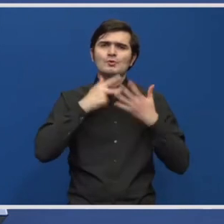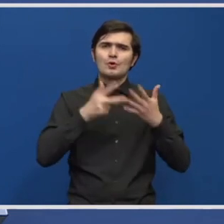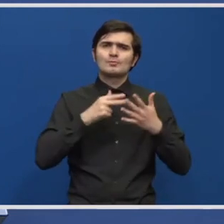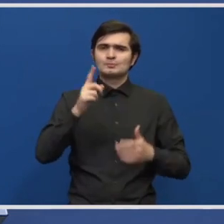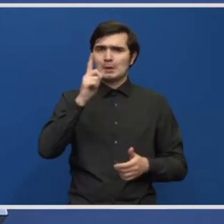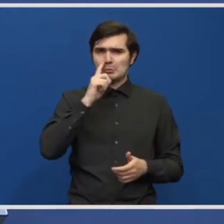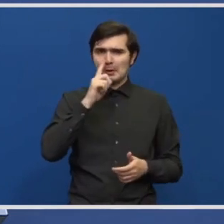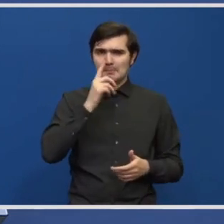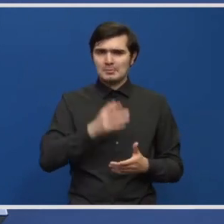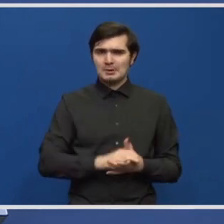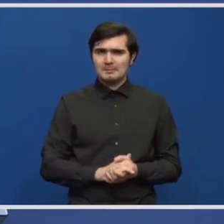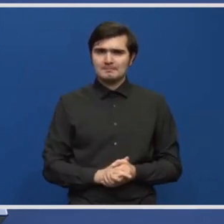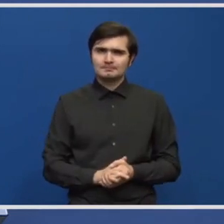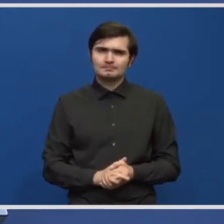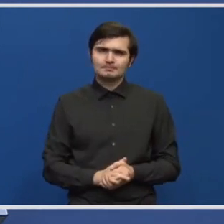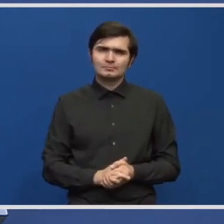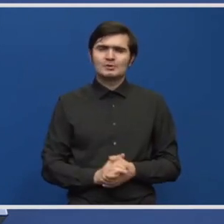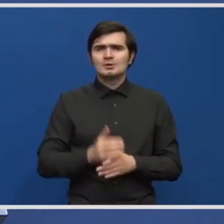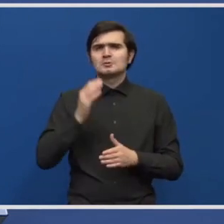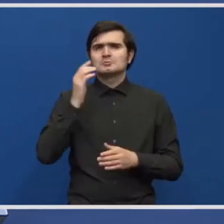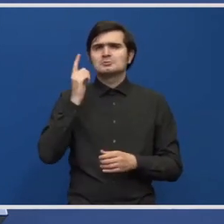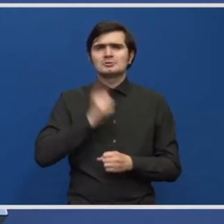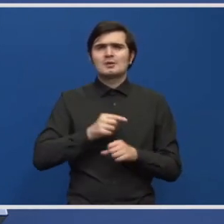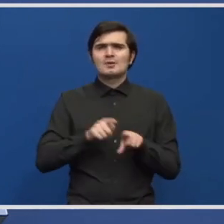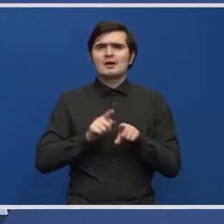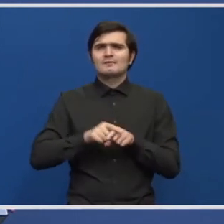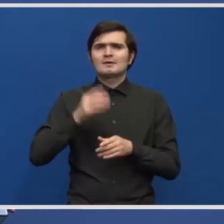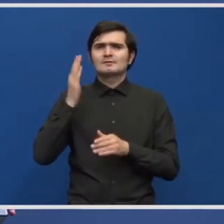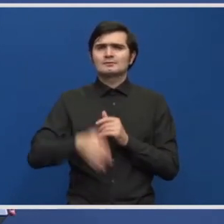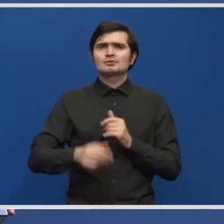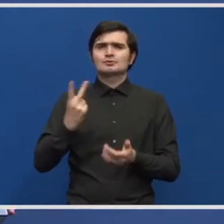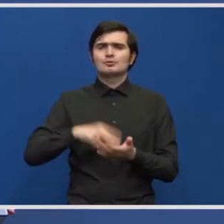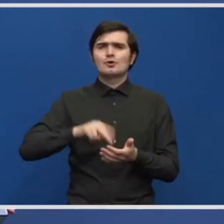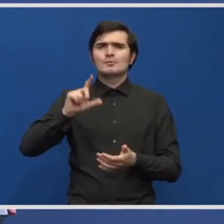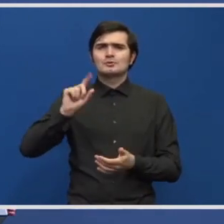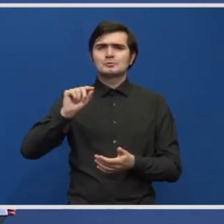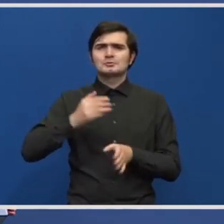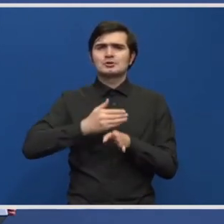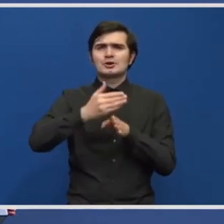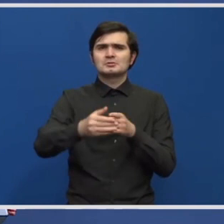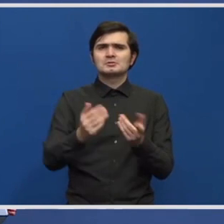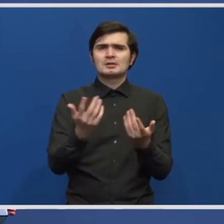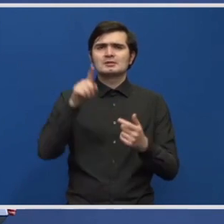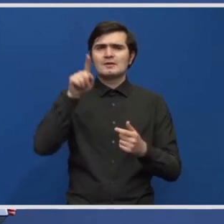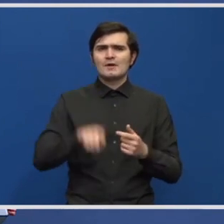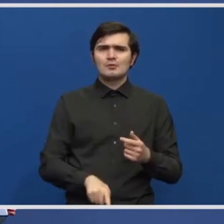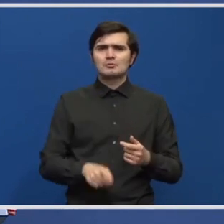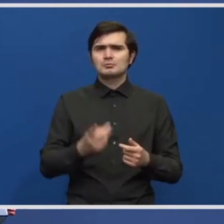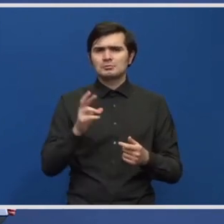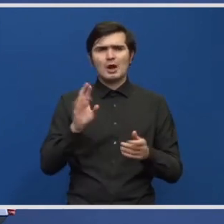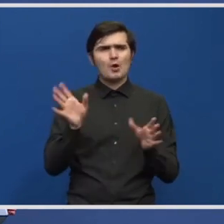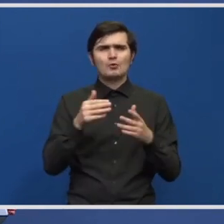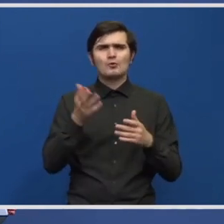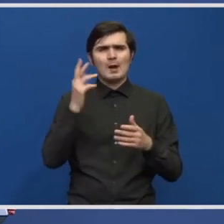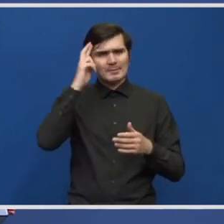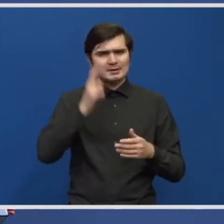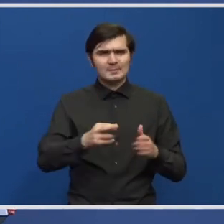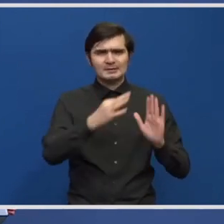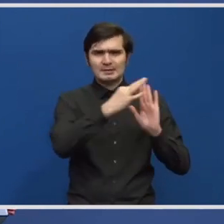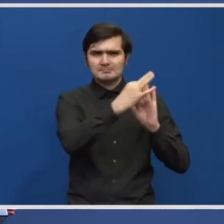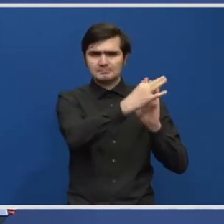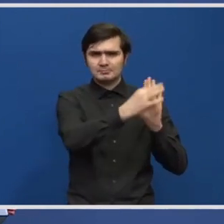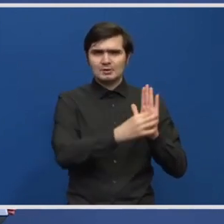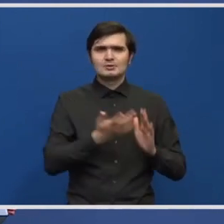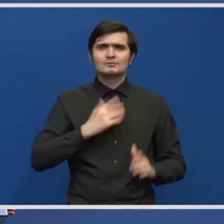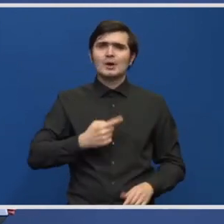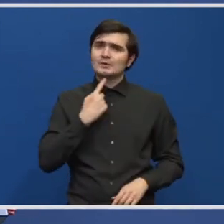ce trebuia la sfârșit de 2020 e o întârzire de câteva luni, dar în mare a fost în grafic. Ce vreau să spun prin asta și